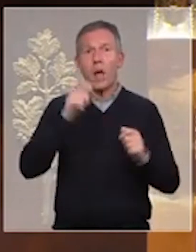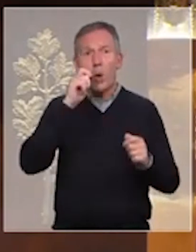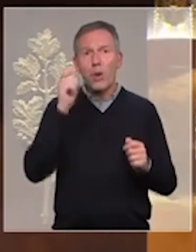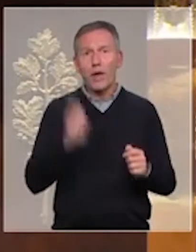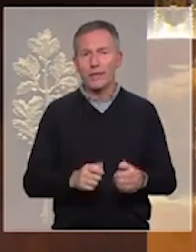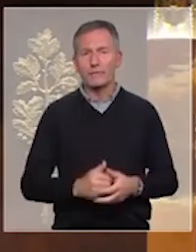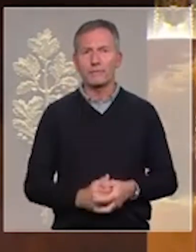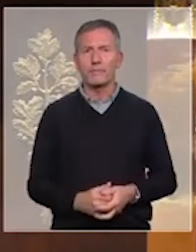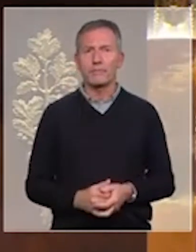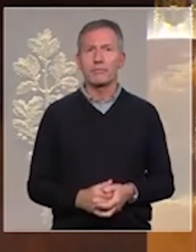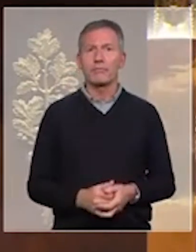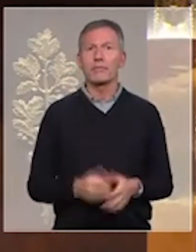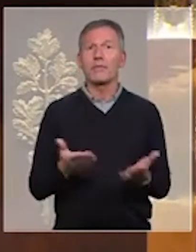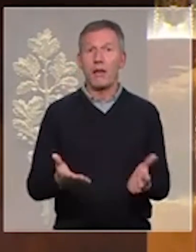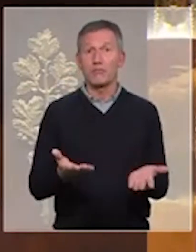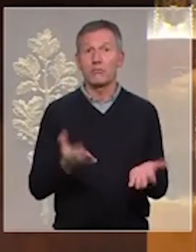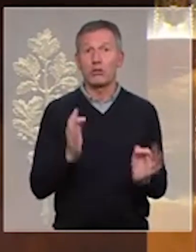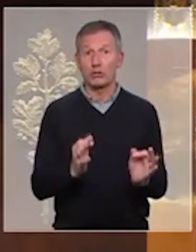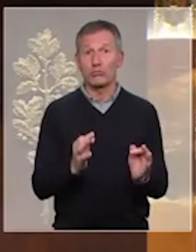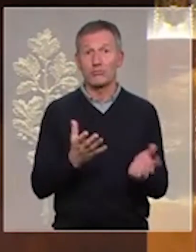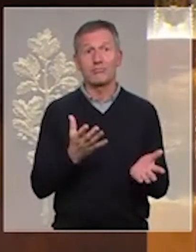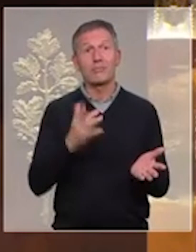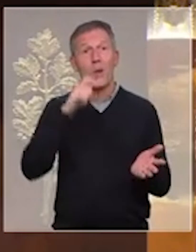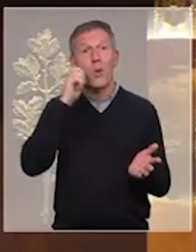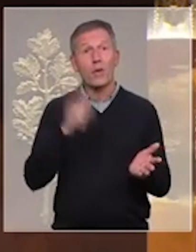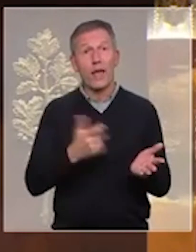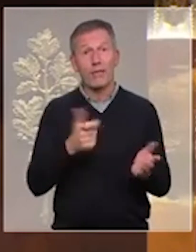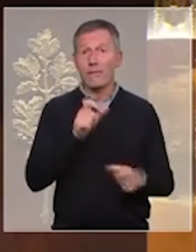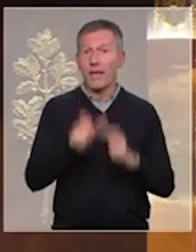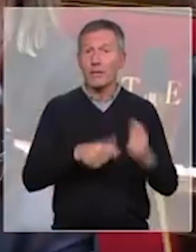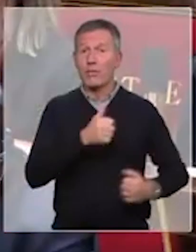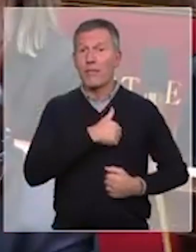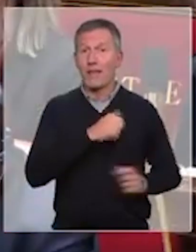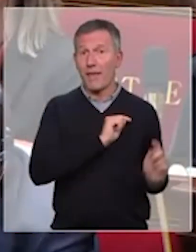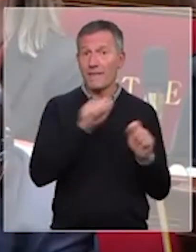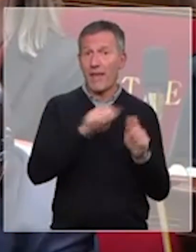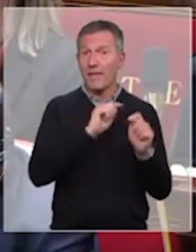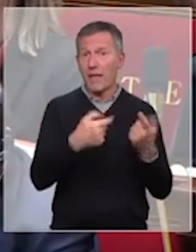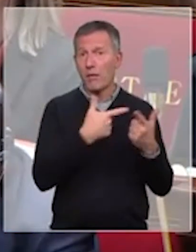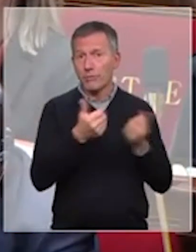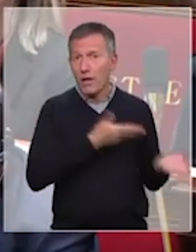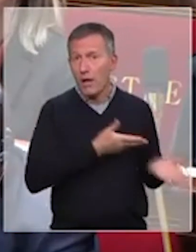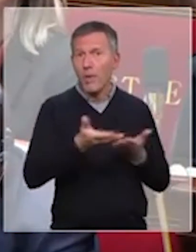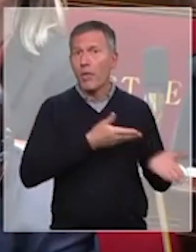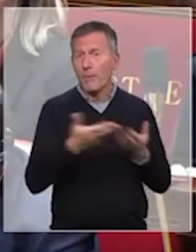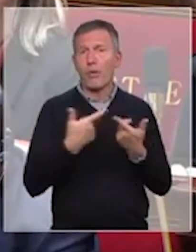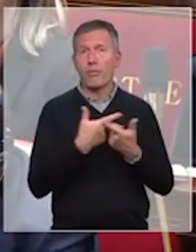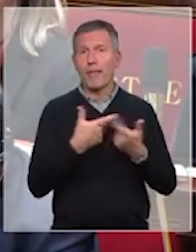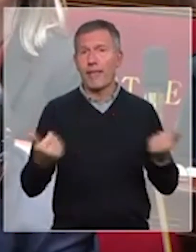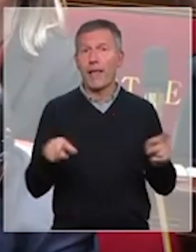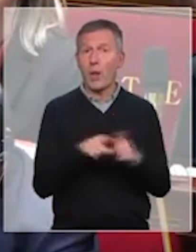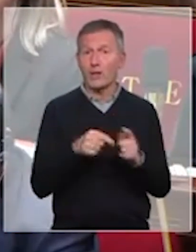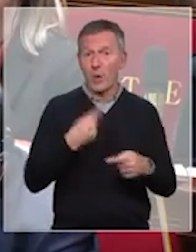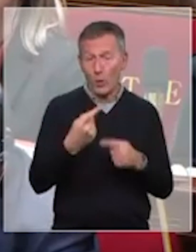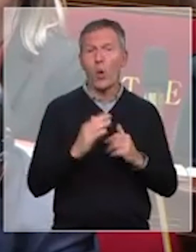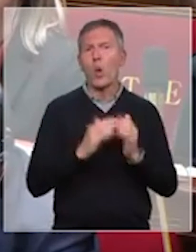travers lesquels viennent en Ukraine l'aide militaire et les équipements. Et nous construirons absolument